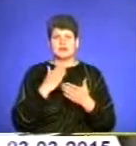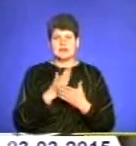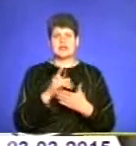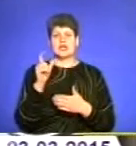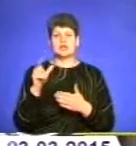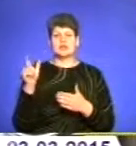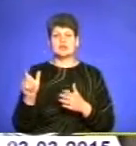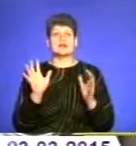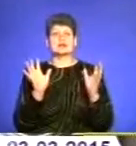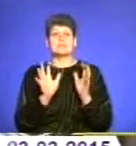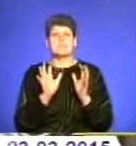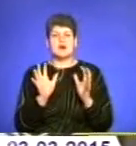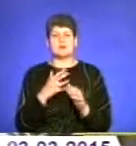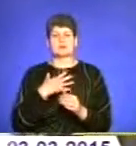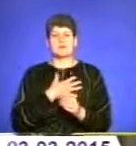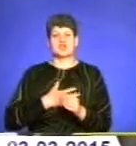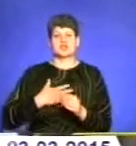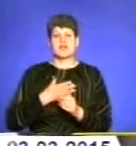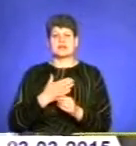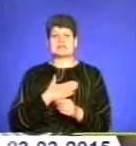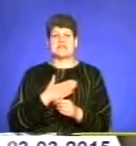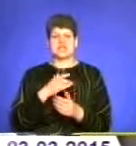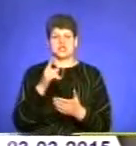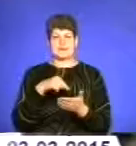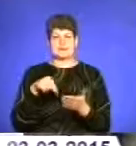-таки дбають, переживають за наше місто.